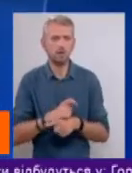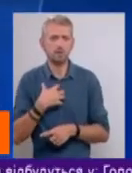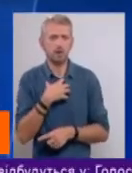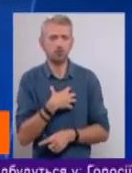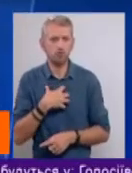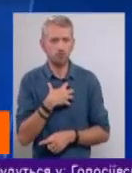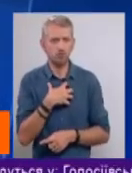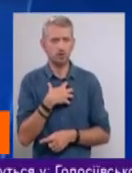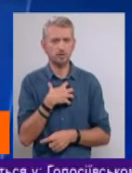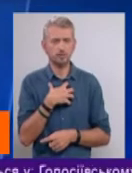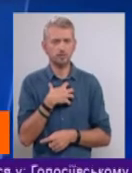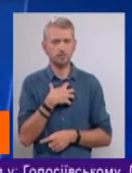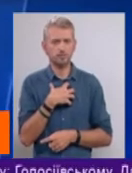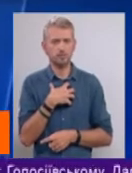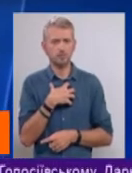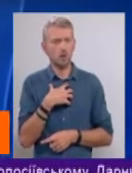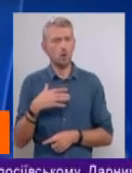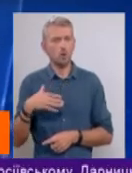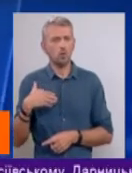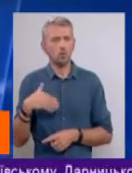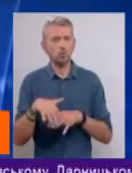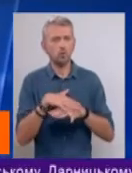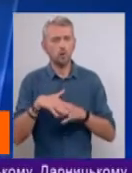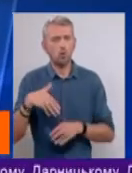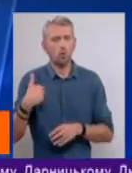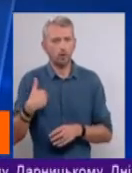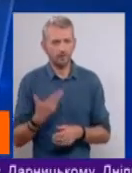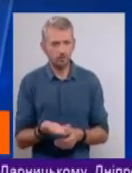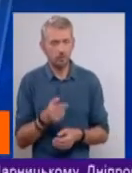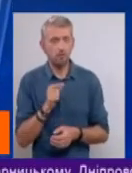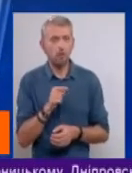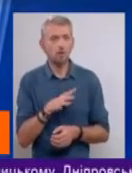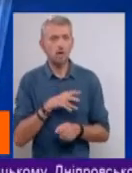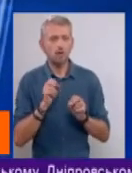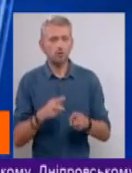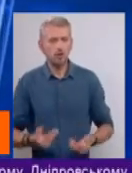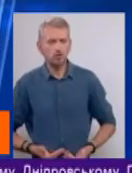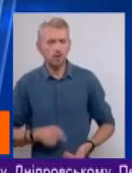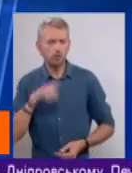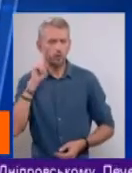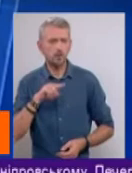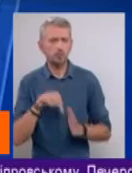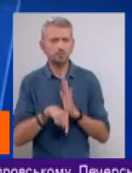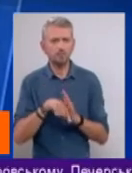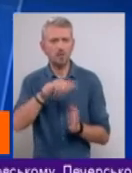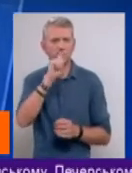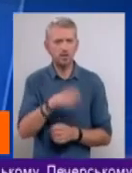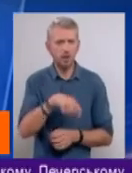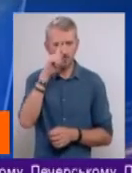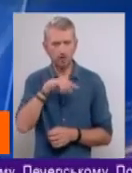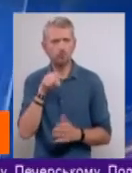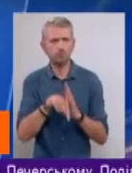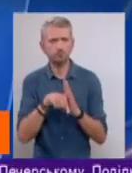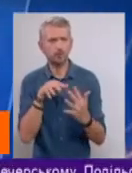суспільно корисніші. Вони ризикували життям, вони знають, що таке війна, вони знають, що таке